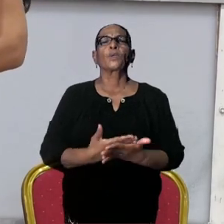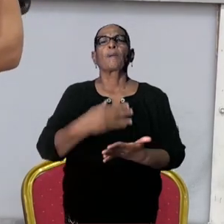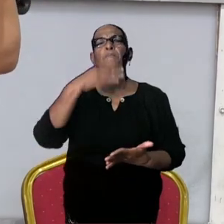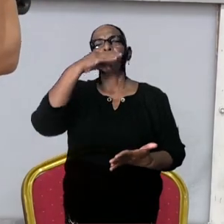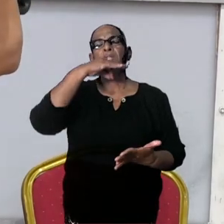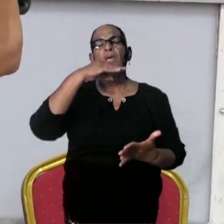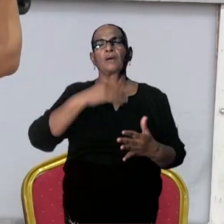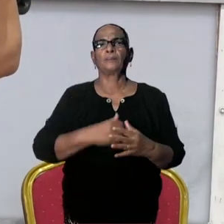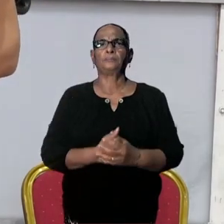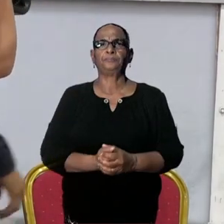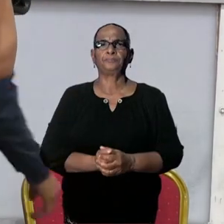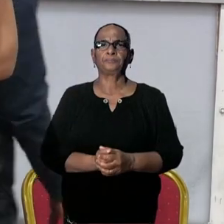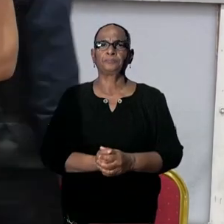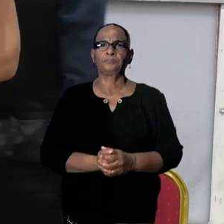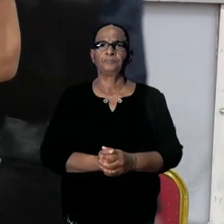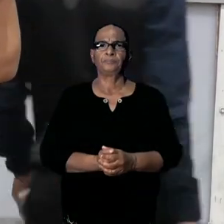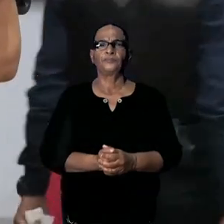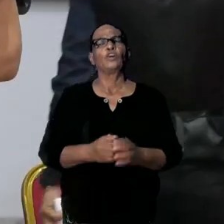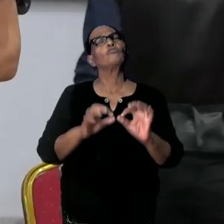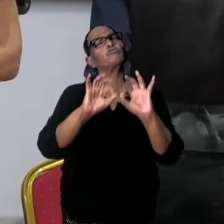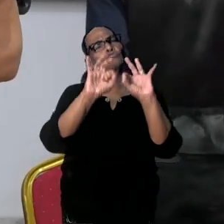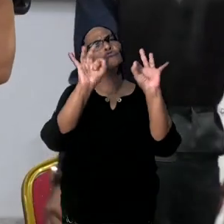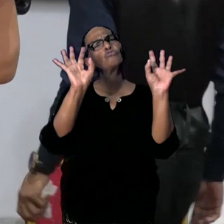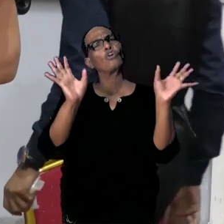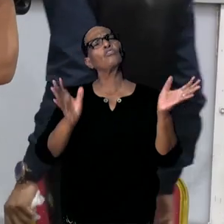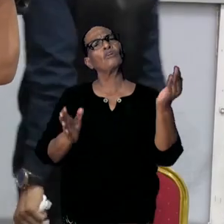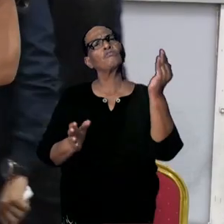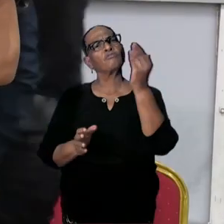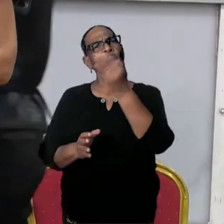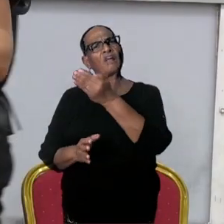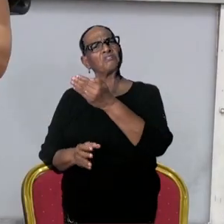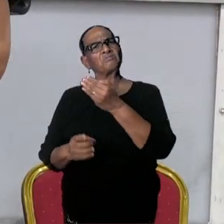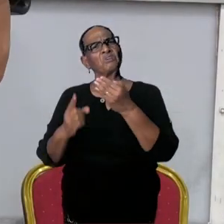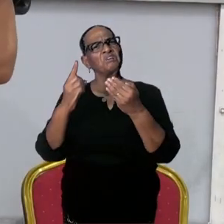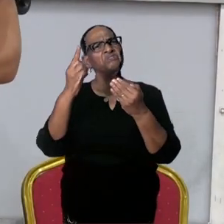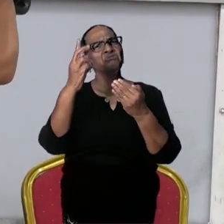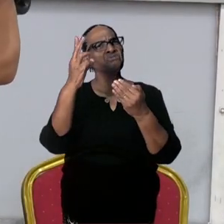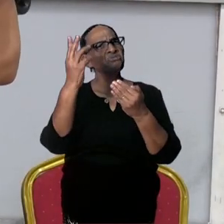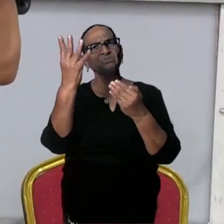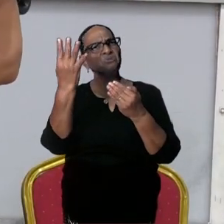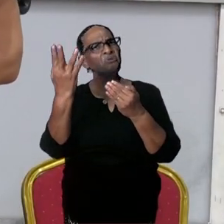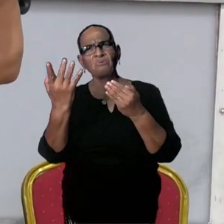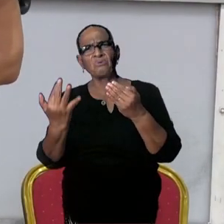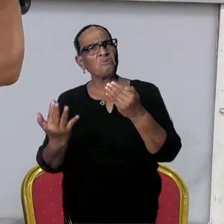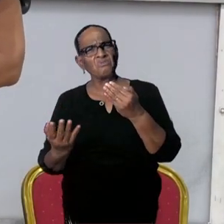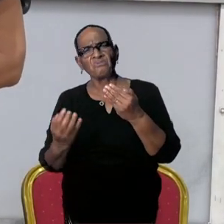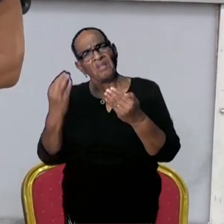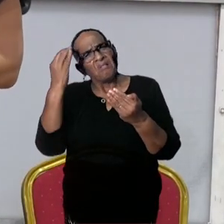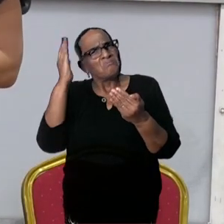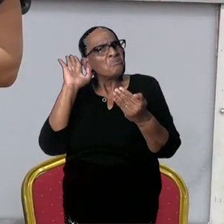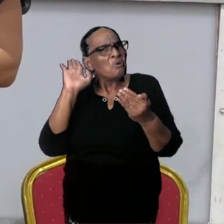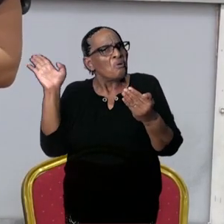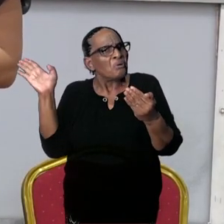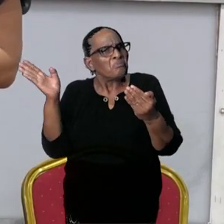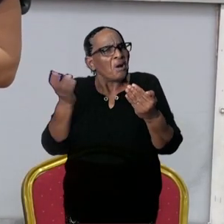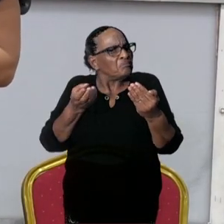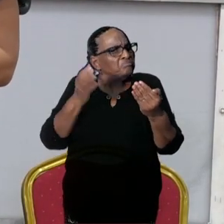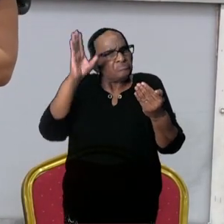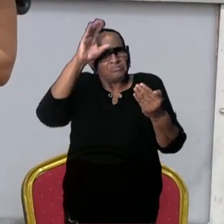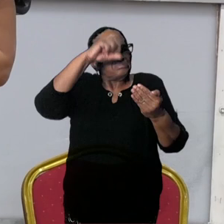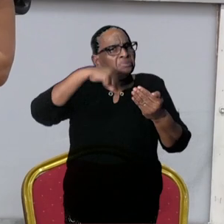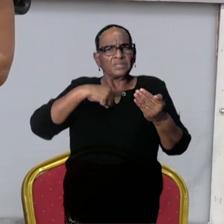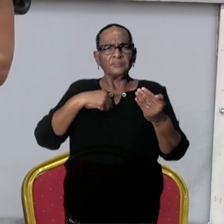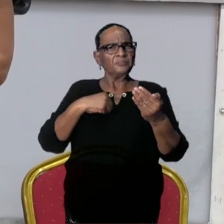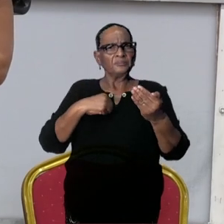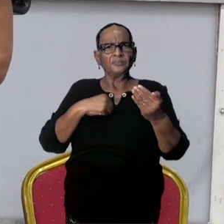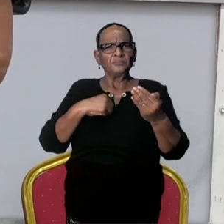Goedemiddag. Eigenlijk een verduitelingsvraag. Want we hebben een heleboel getallen gehoord in het begin het opzommen. Als ik het goed heb begrepen